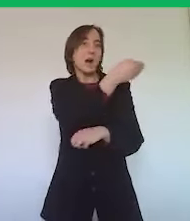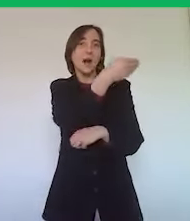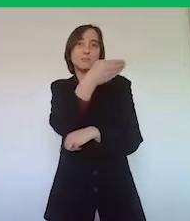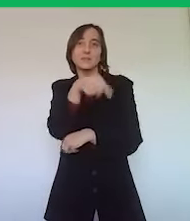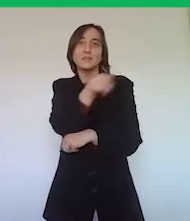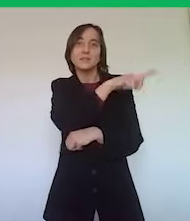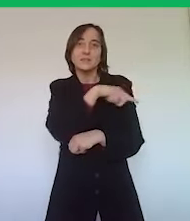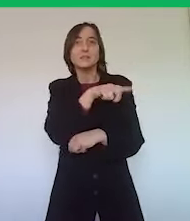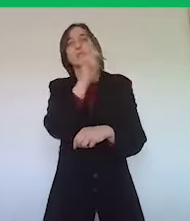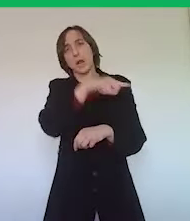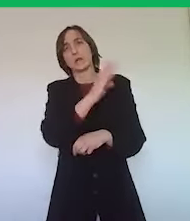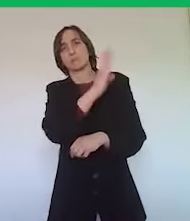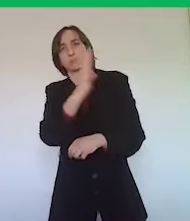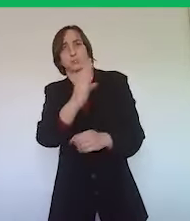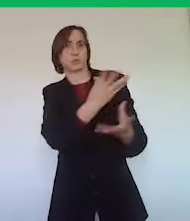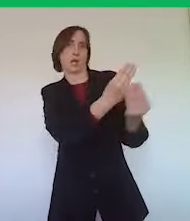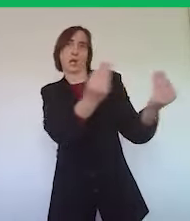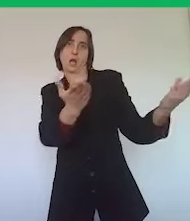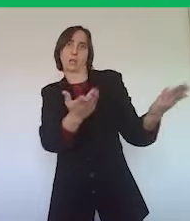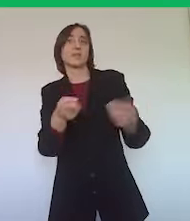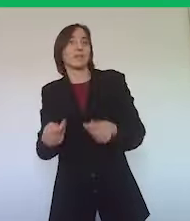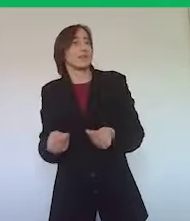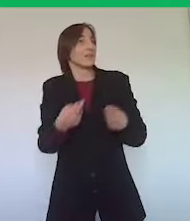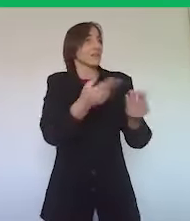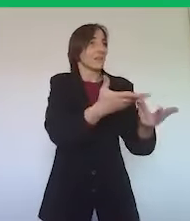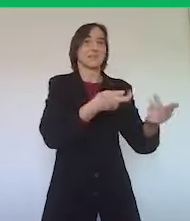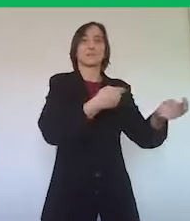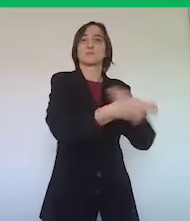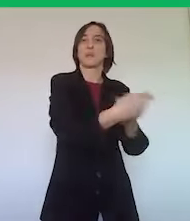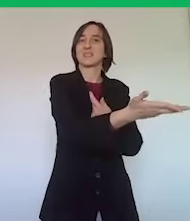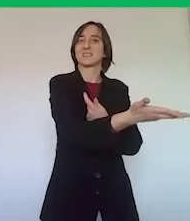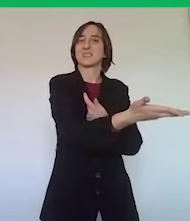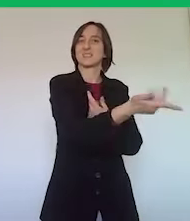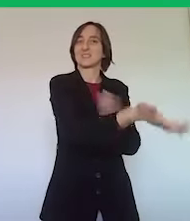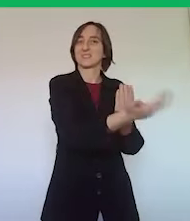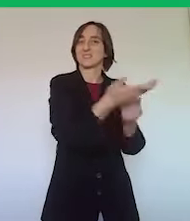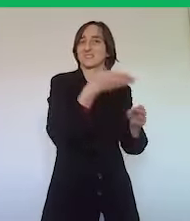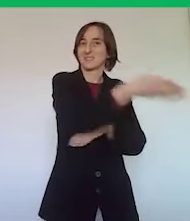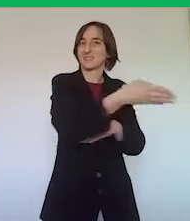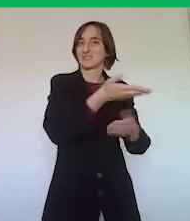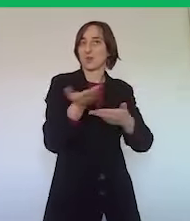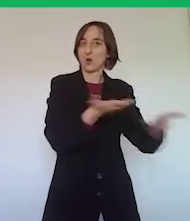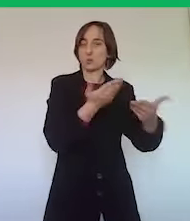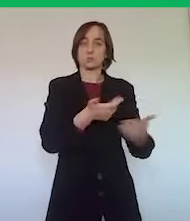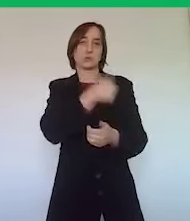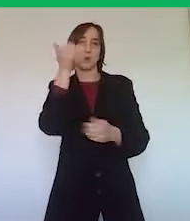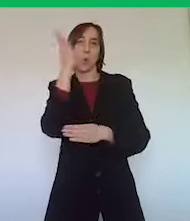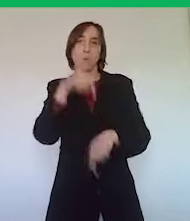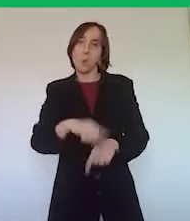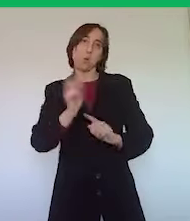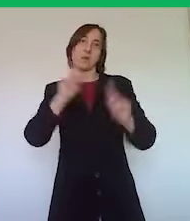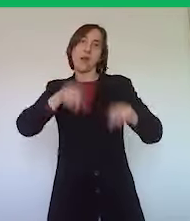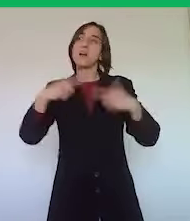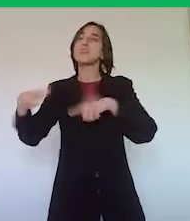ai tanti bed and breakfast che sono presenti nella nostra regione, a Bologna in particolare, ma anche nelle altre